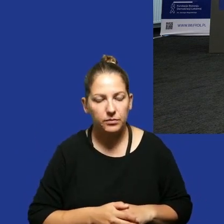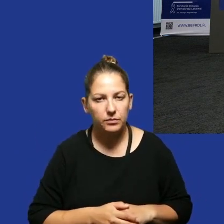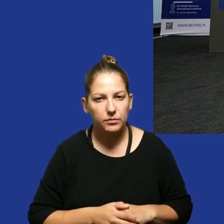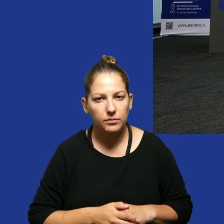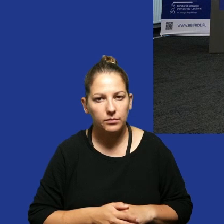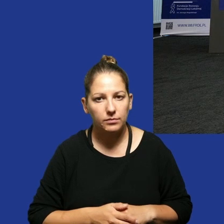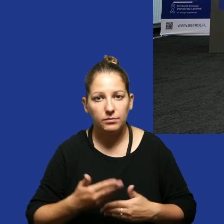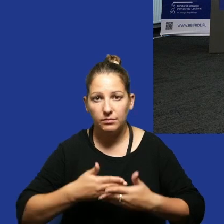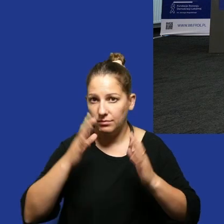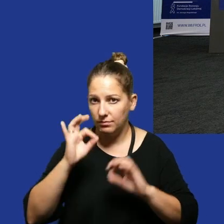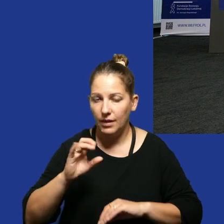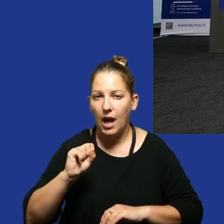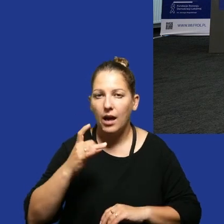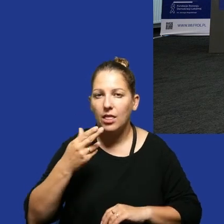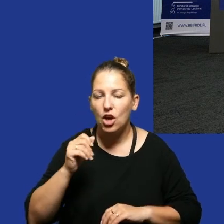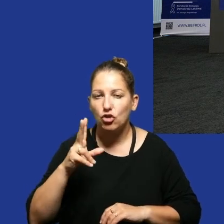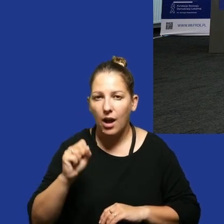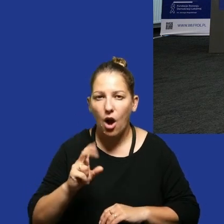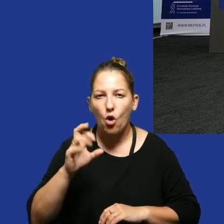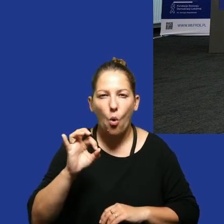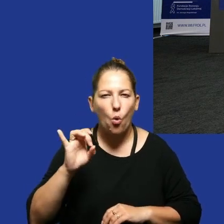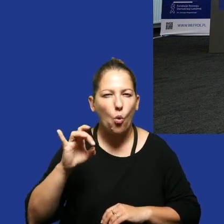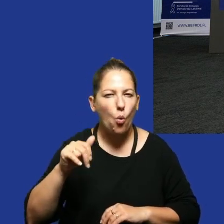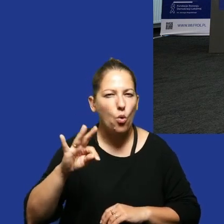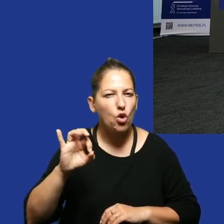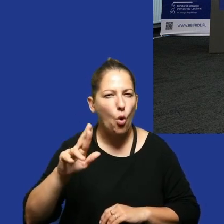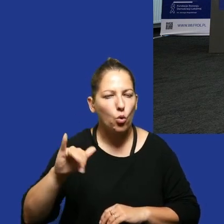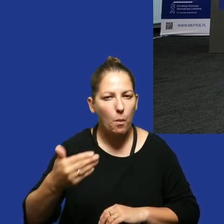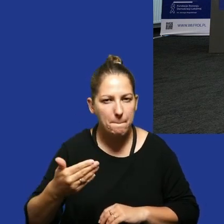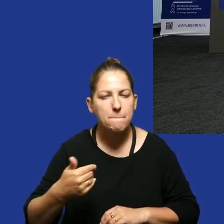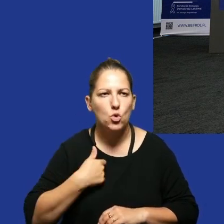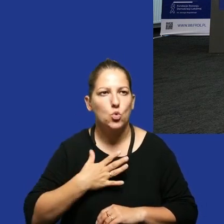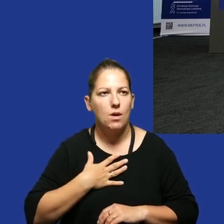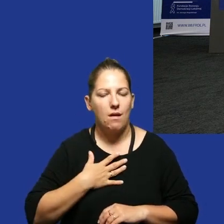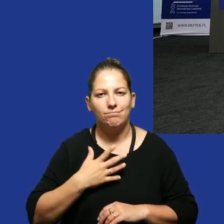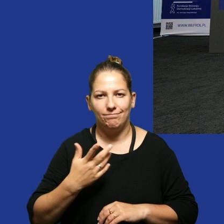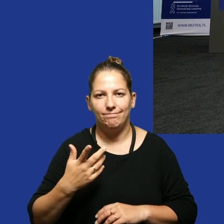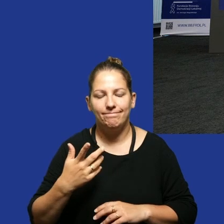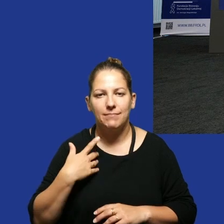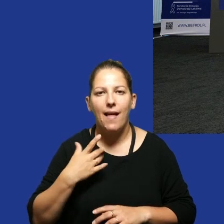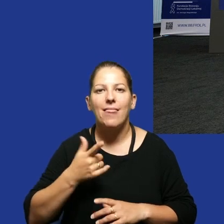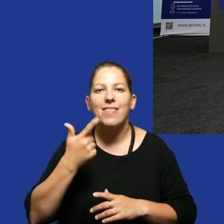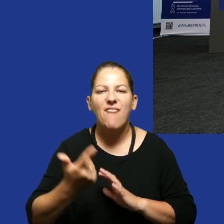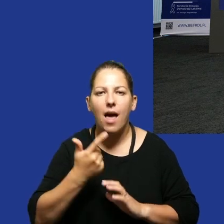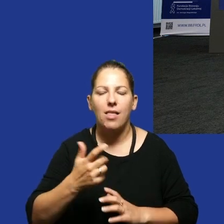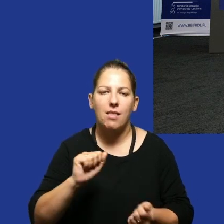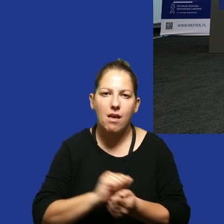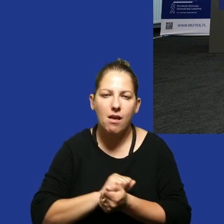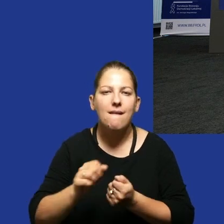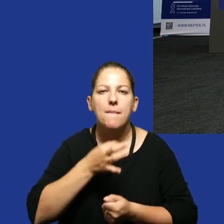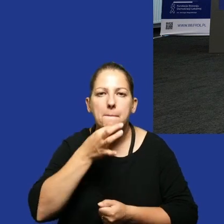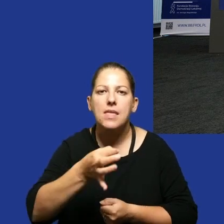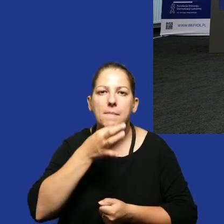Dzień dobry, Agnieszka Krzaczek, Kogutorium. Tak, czuję się watchdogiem. Od dwóch lat dodaję pytania. Głównie